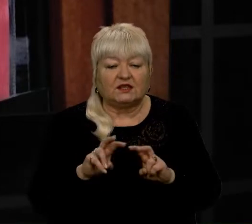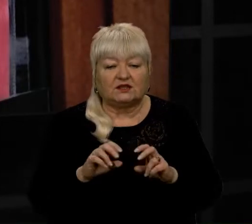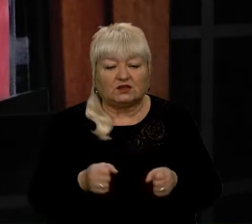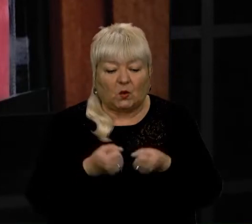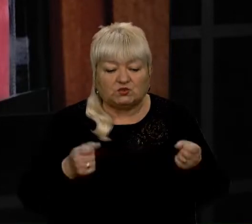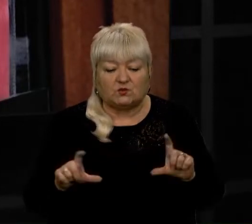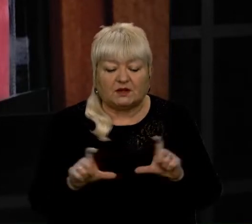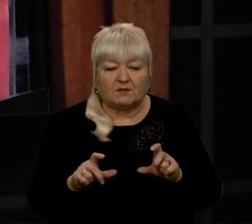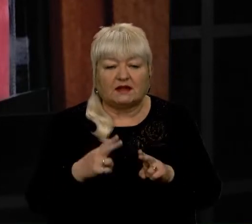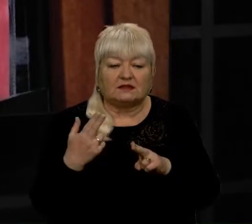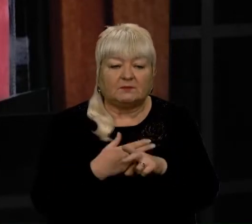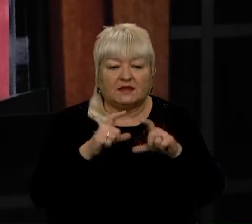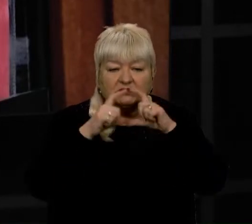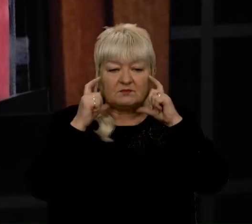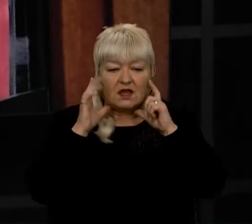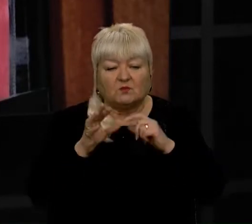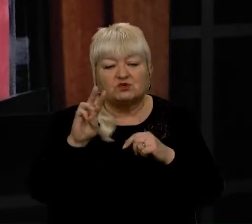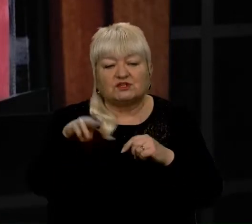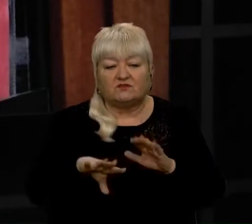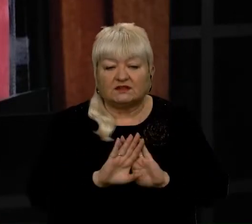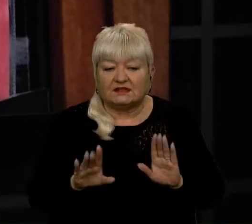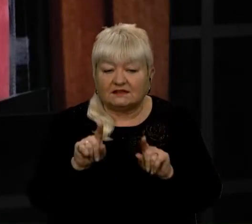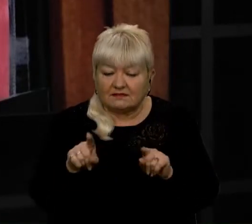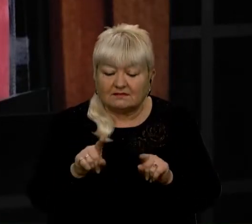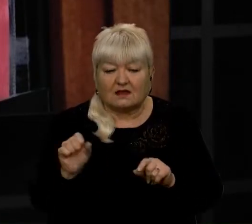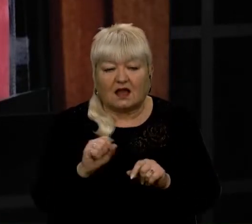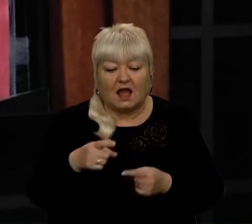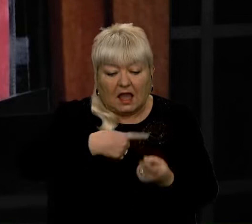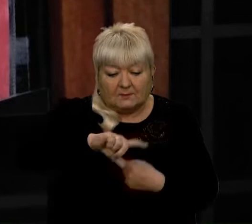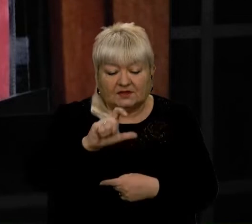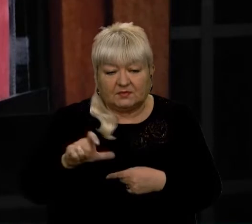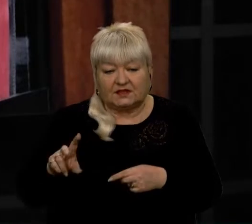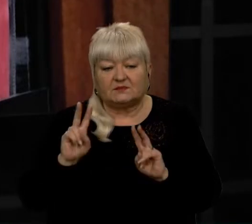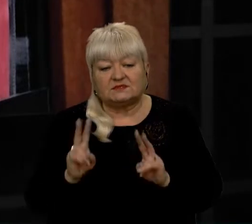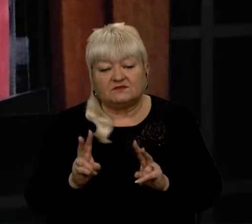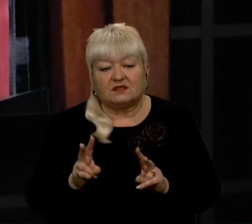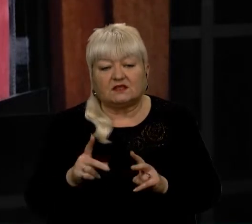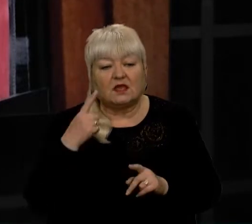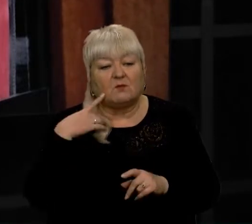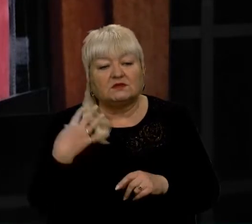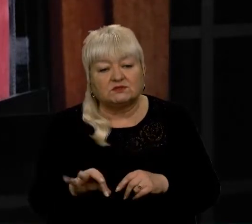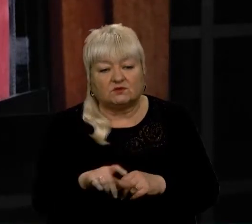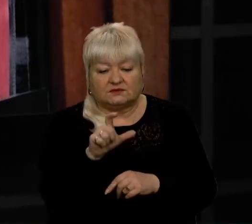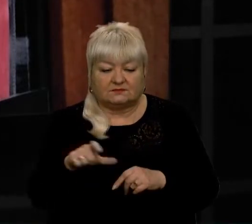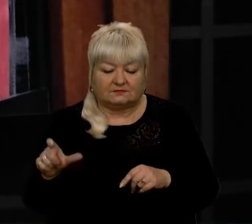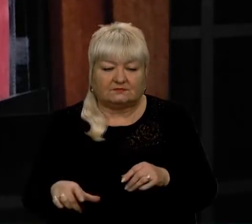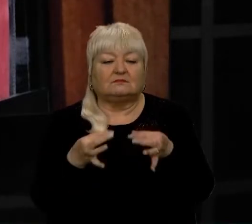засобів захисту штрафуватимуть не їх, а підприємців, які необачних клієнтів впустили.